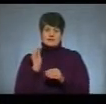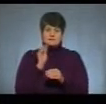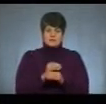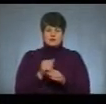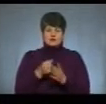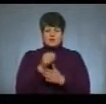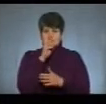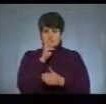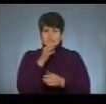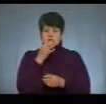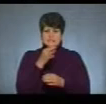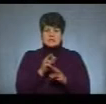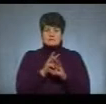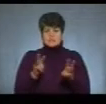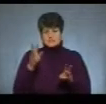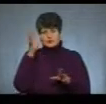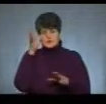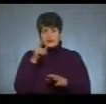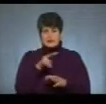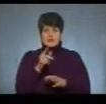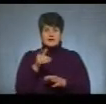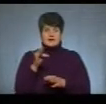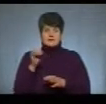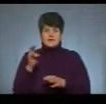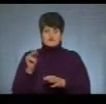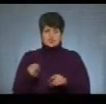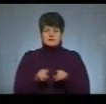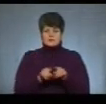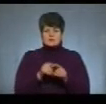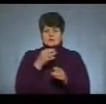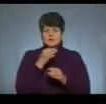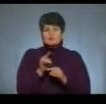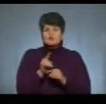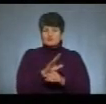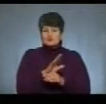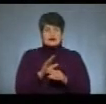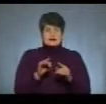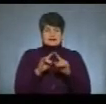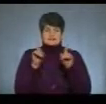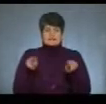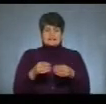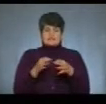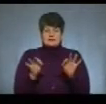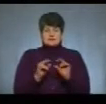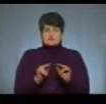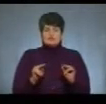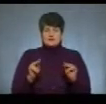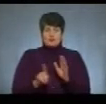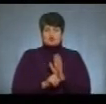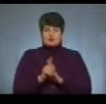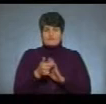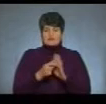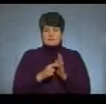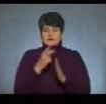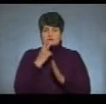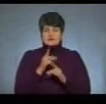розповіла міністр освіти і науки України Лілія Гриневич. Вона також прокоментувала, чому на сертифікацію вчителів початкових класів передбачено